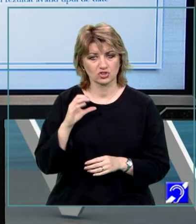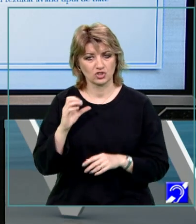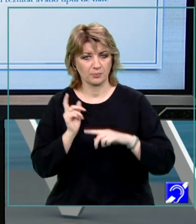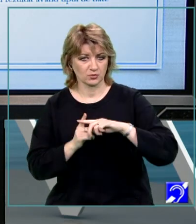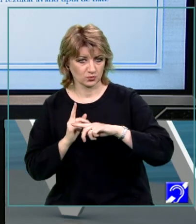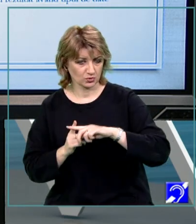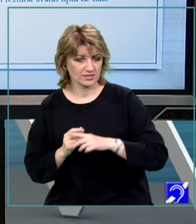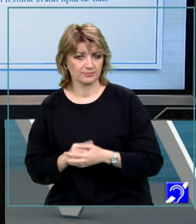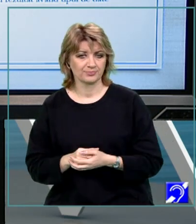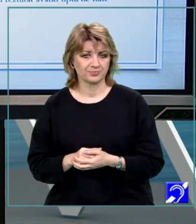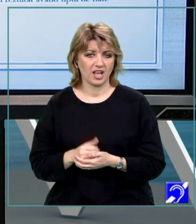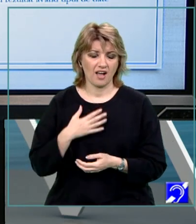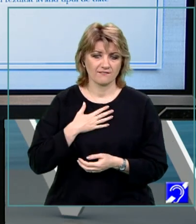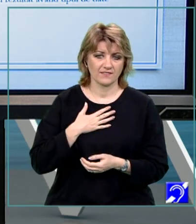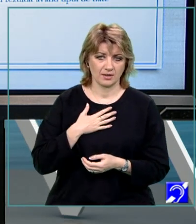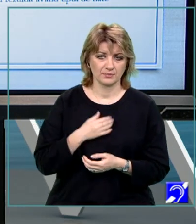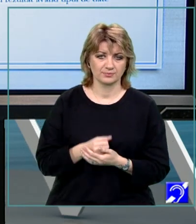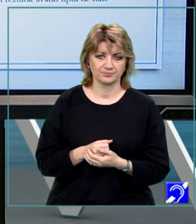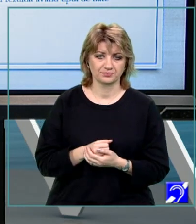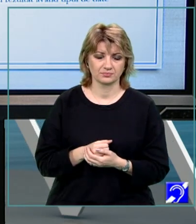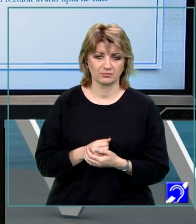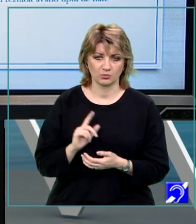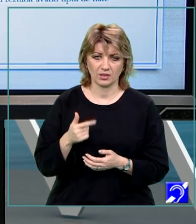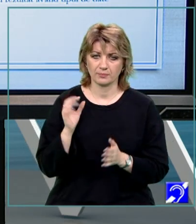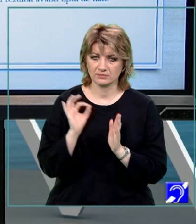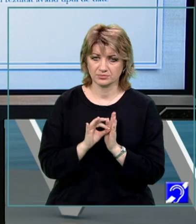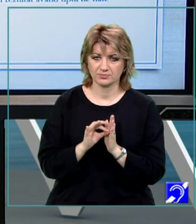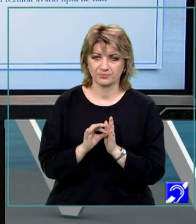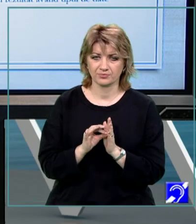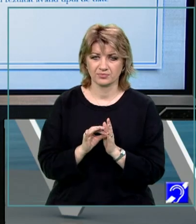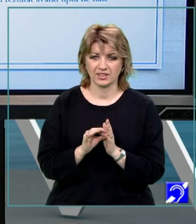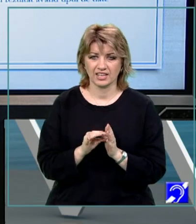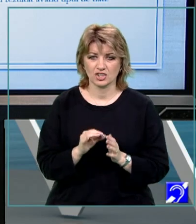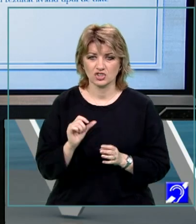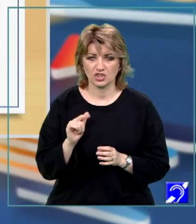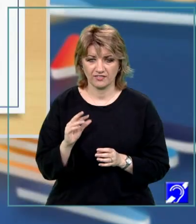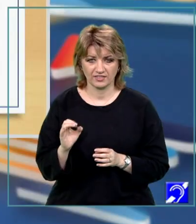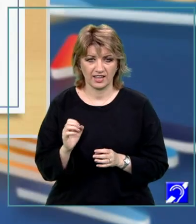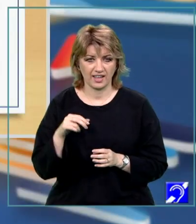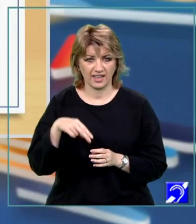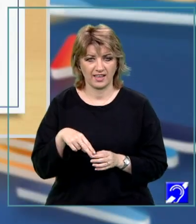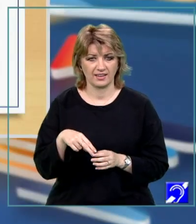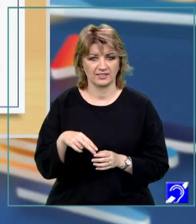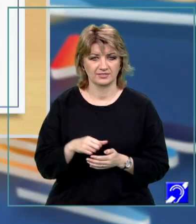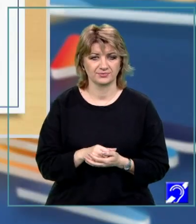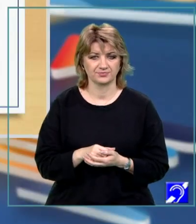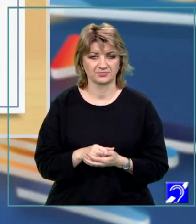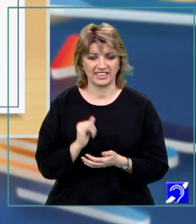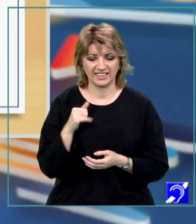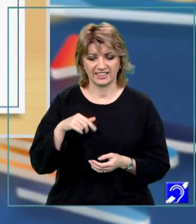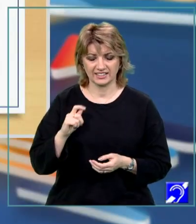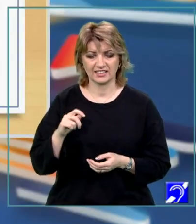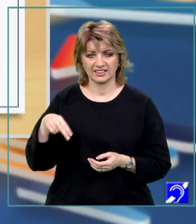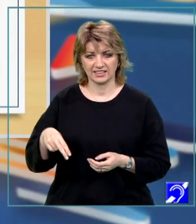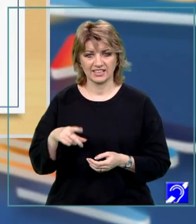programare C++ am putea să precizăm int cifre de int n unde int reprezintă